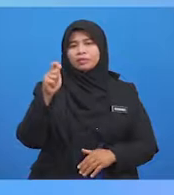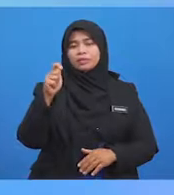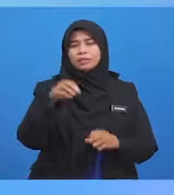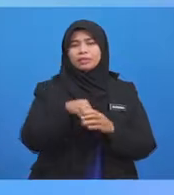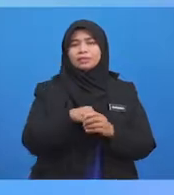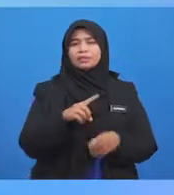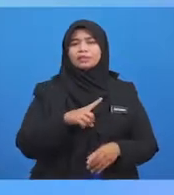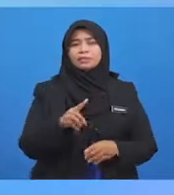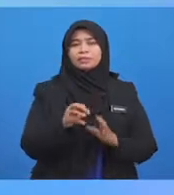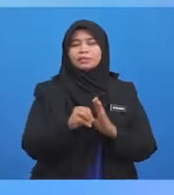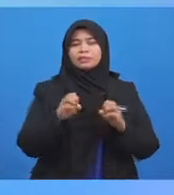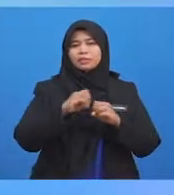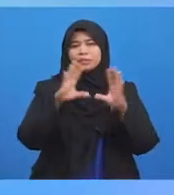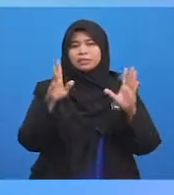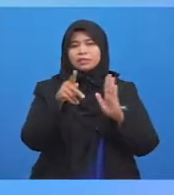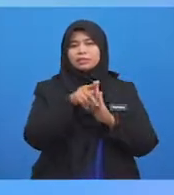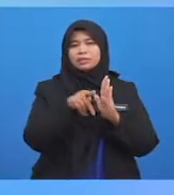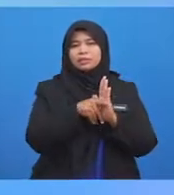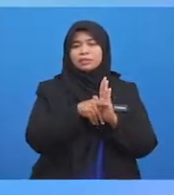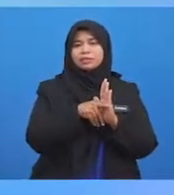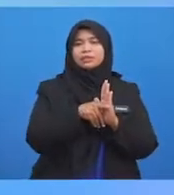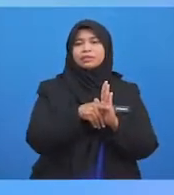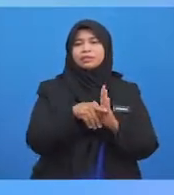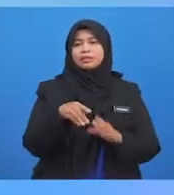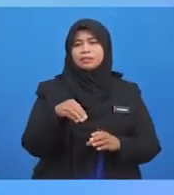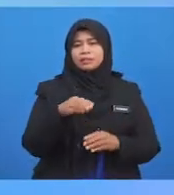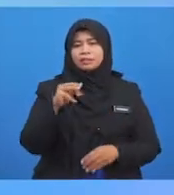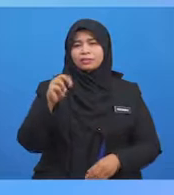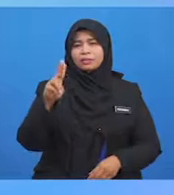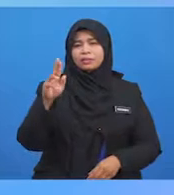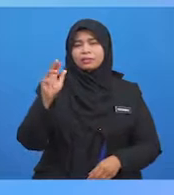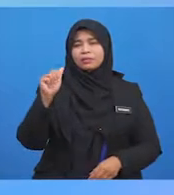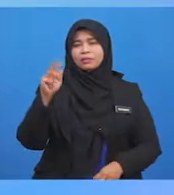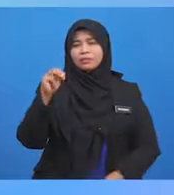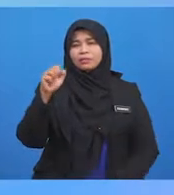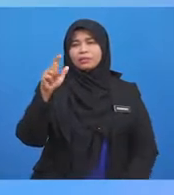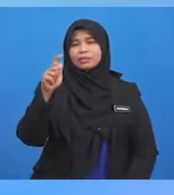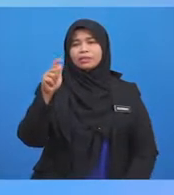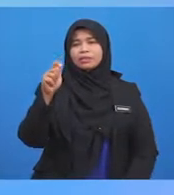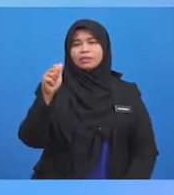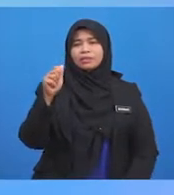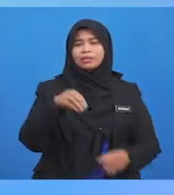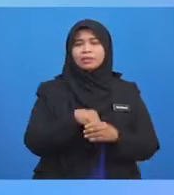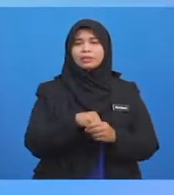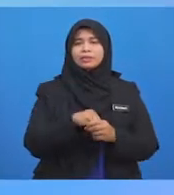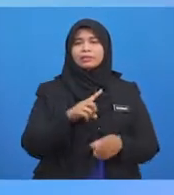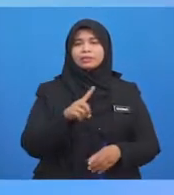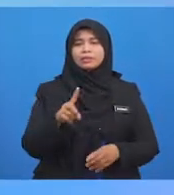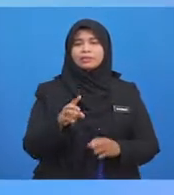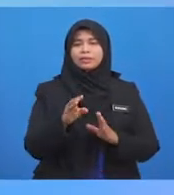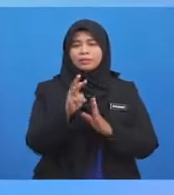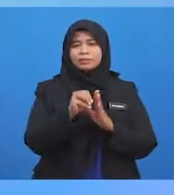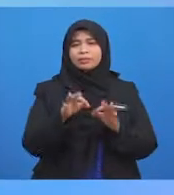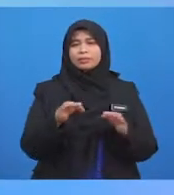menjelaskan prinsip dan etika muamalat dalam Islam Ketiga, menghuraikan perkara